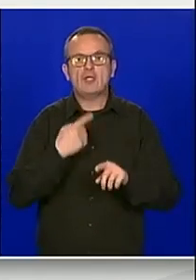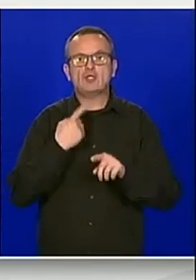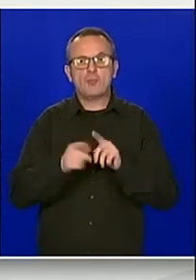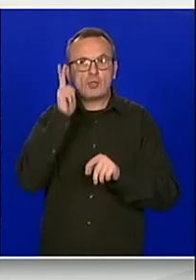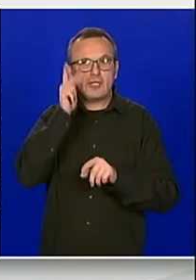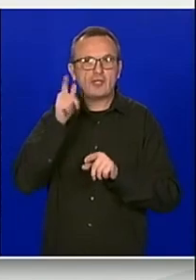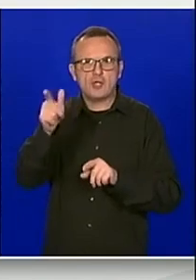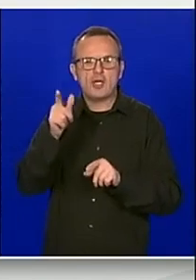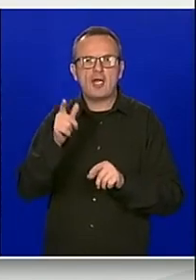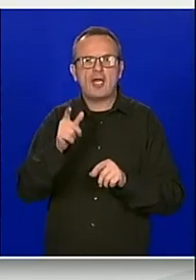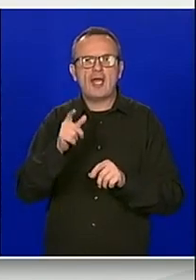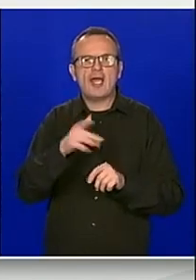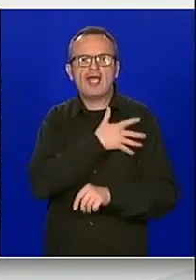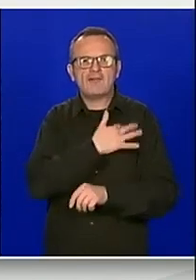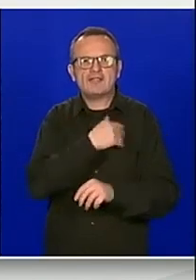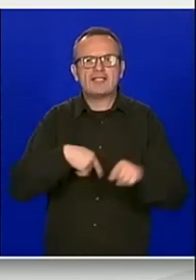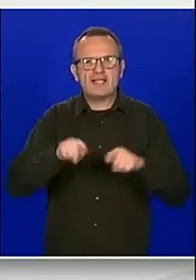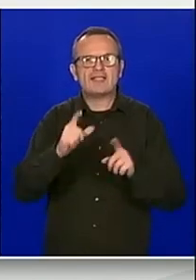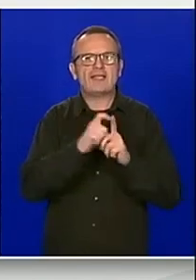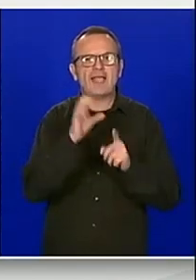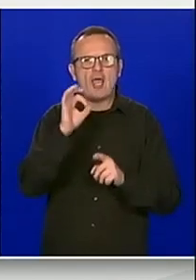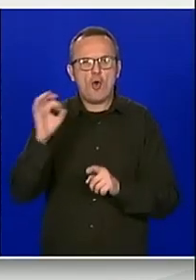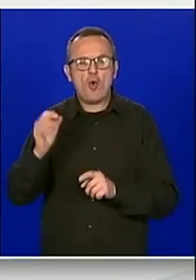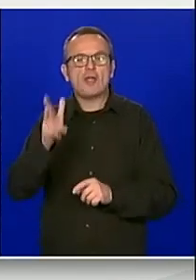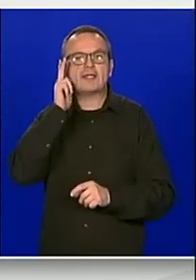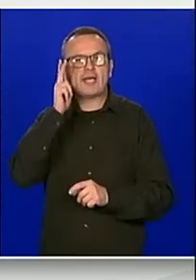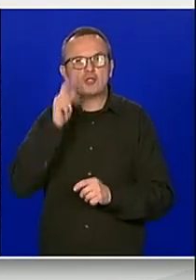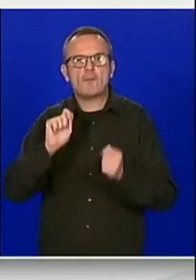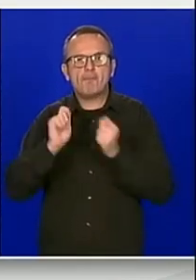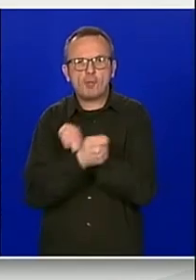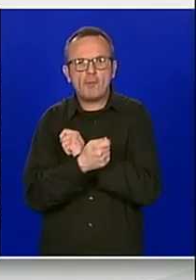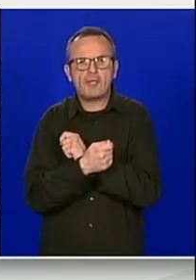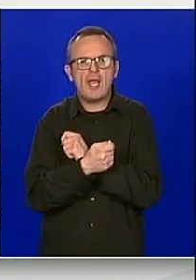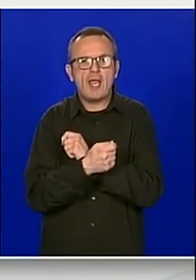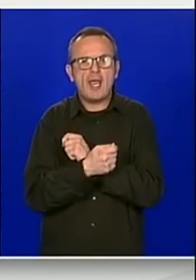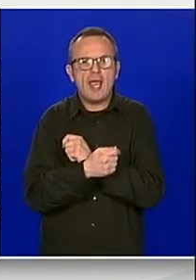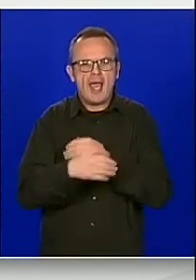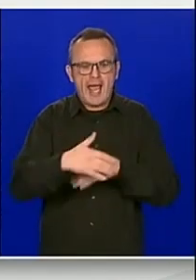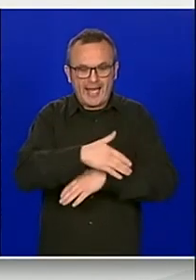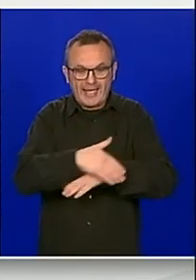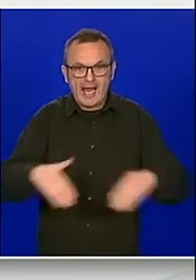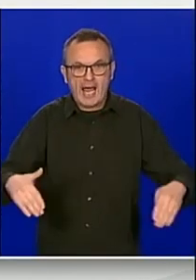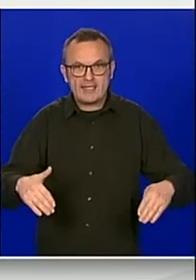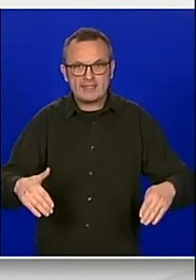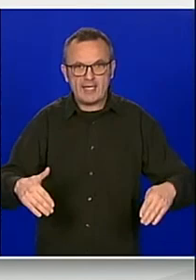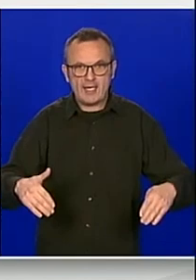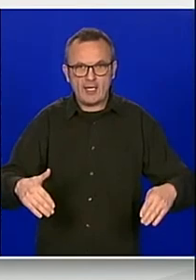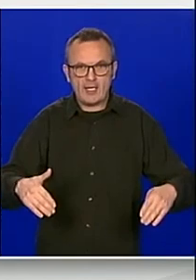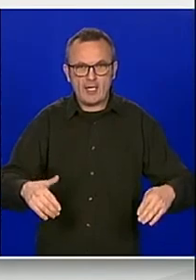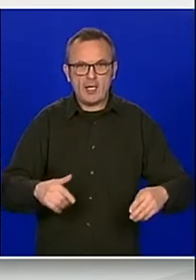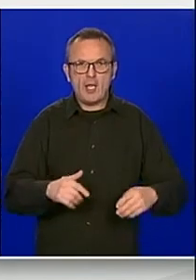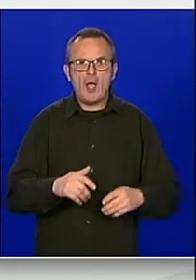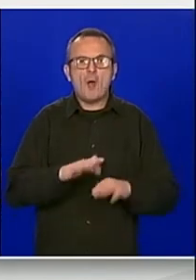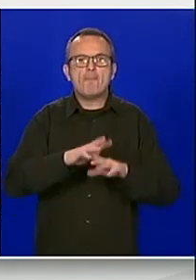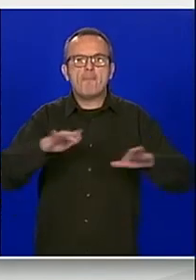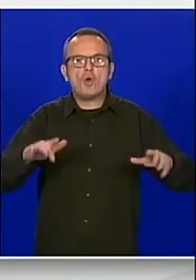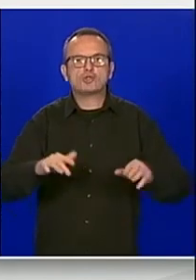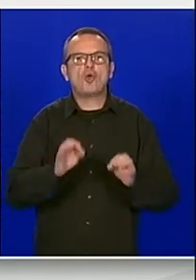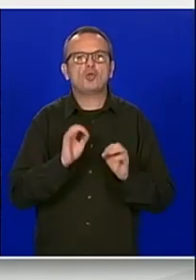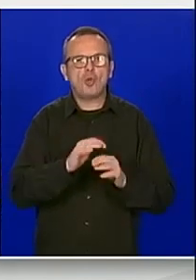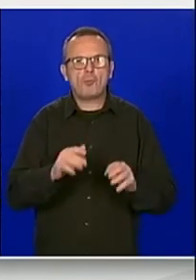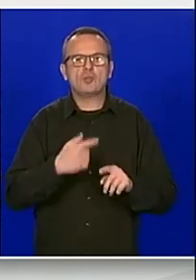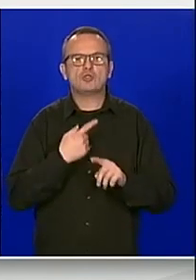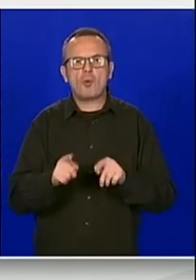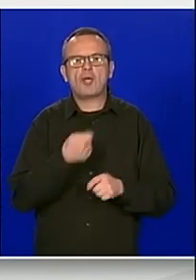ceste DEO predlaže se donošenje odluke o promjeni granice pomorskog dobra radi građanja rekonstrukcije i održavanja državne